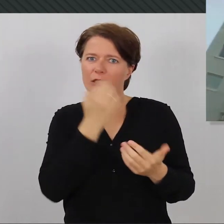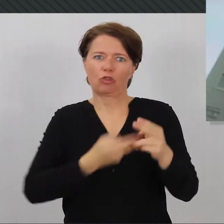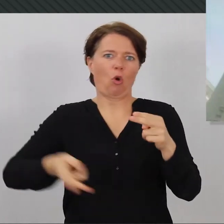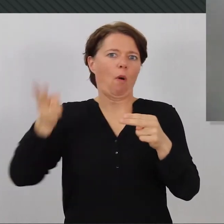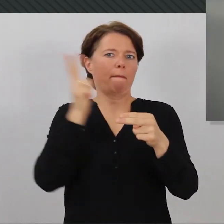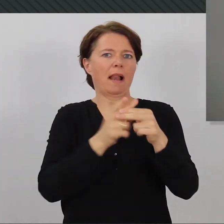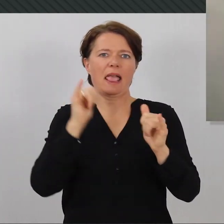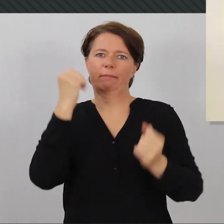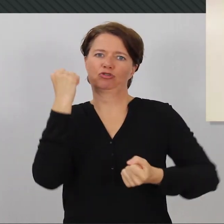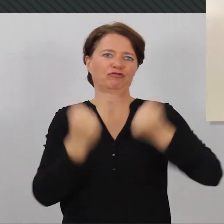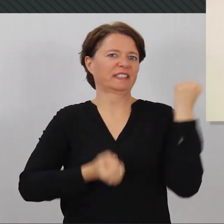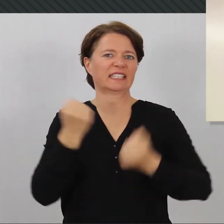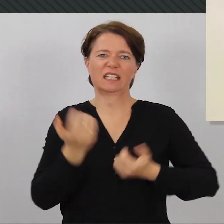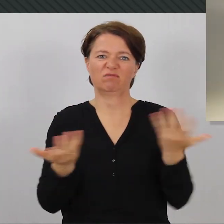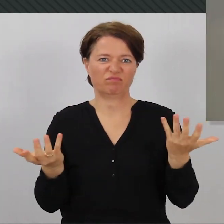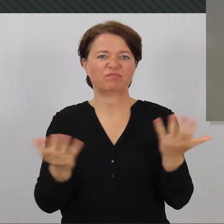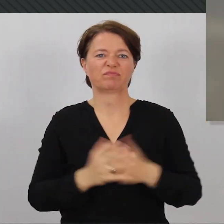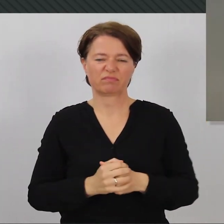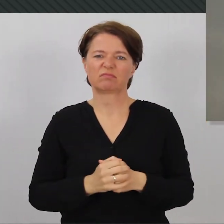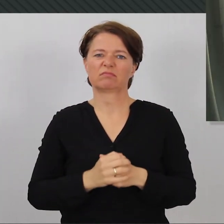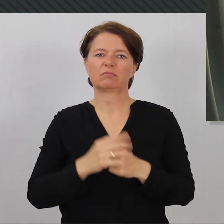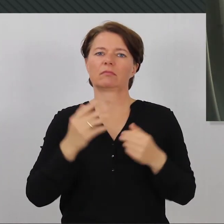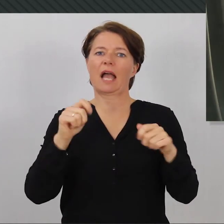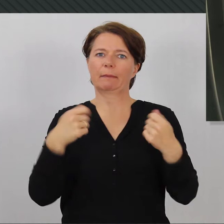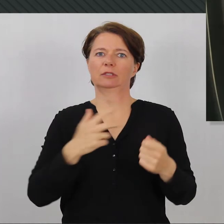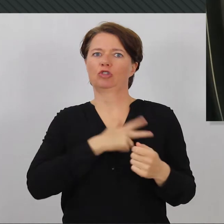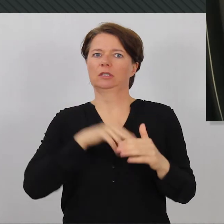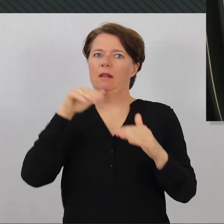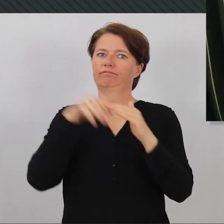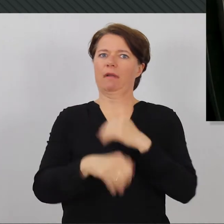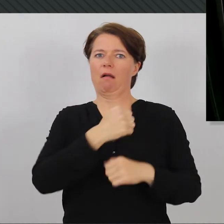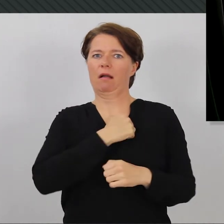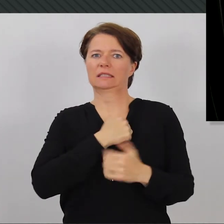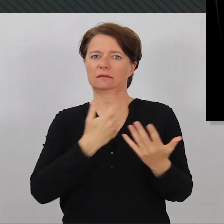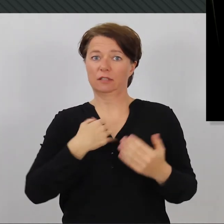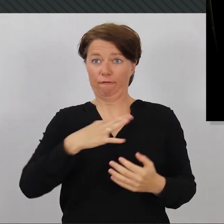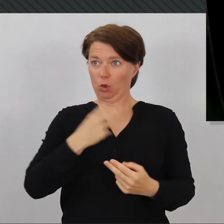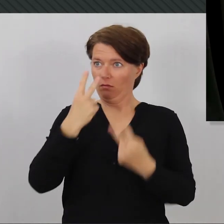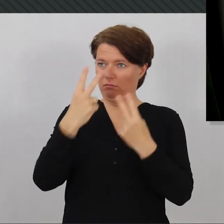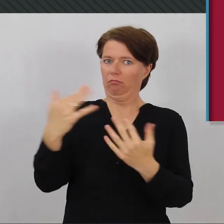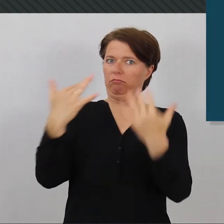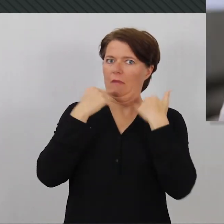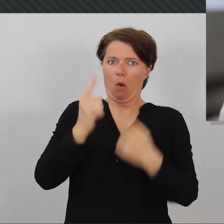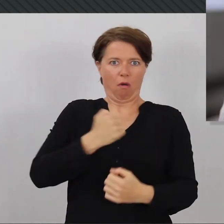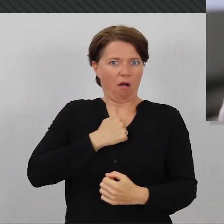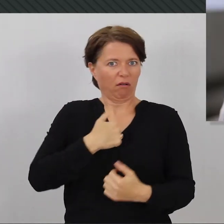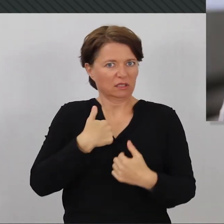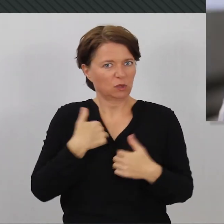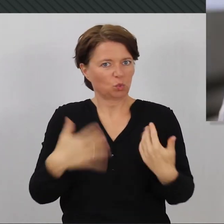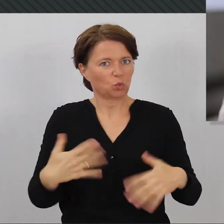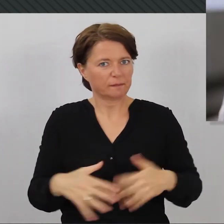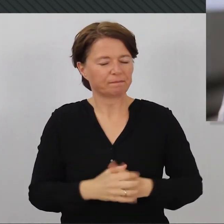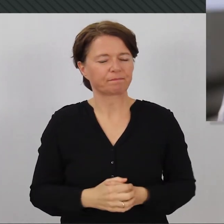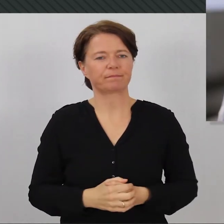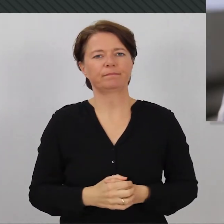ins Leben zu gehen. Das führt zu sozialer Angst. Und das macht mir persönlich auch Angst. Ich treffe jetzt